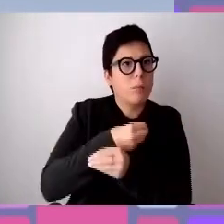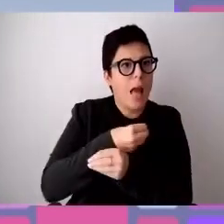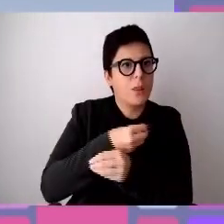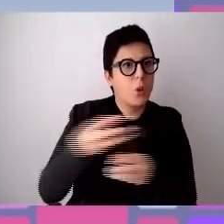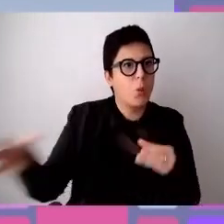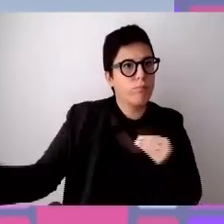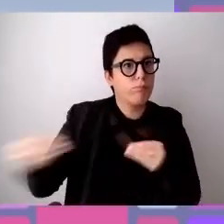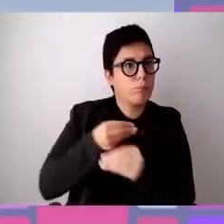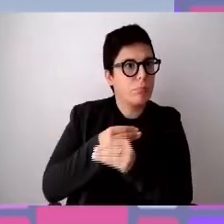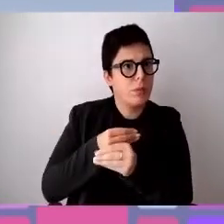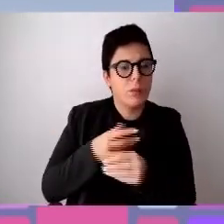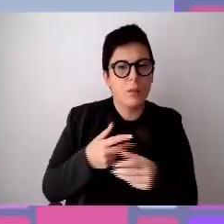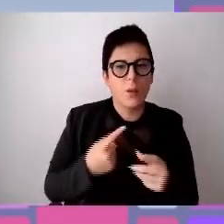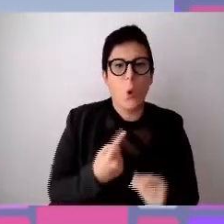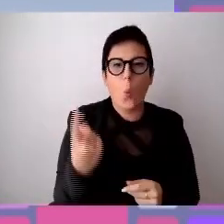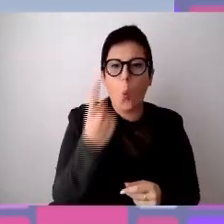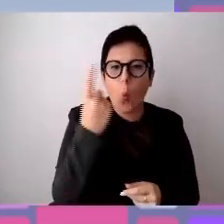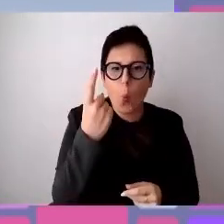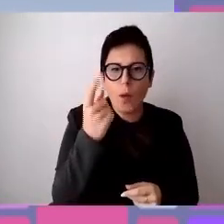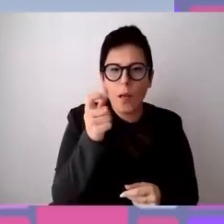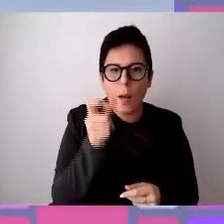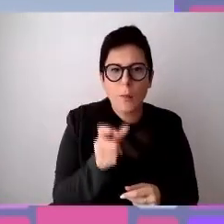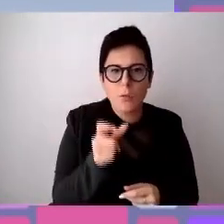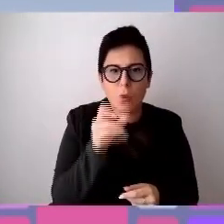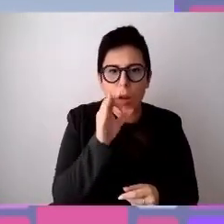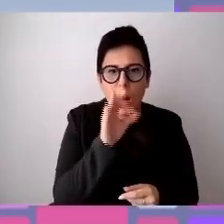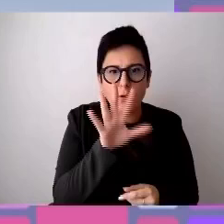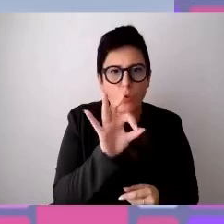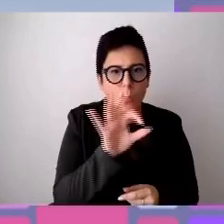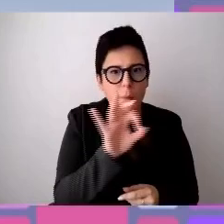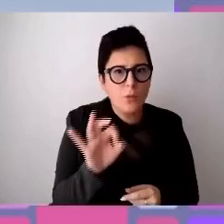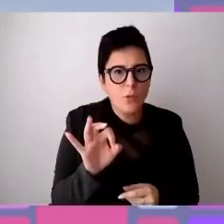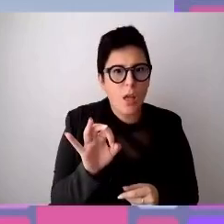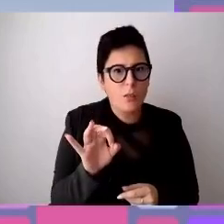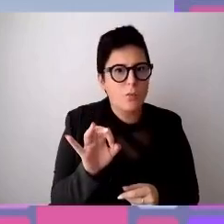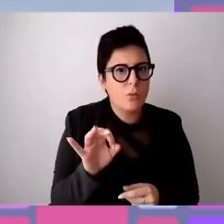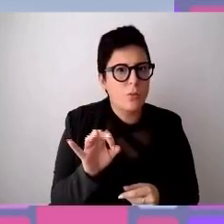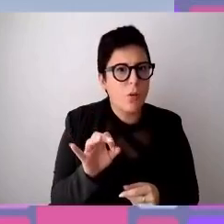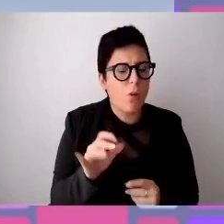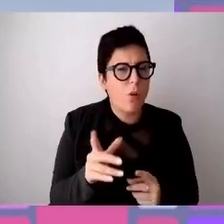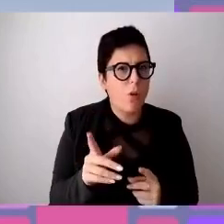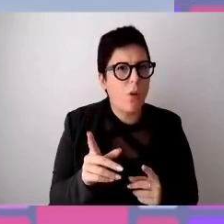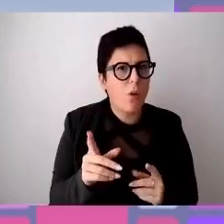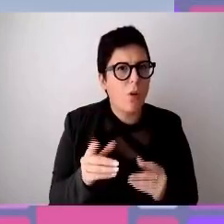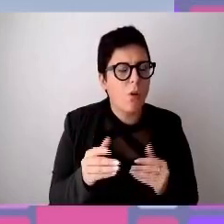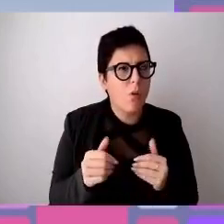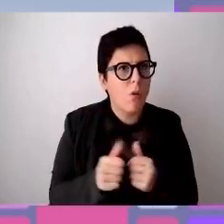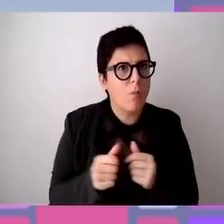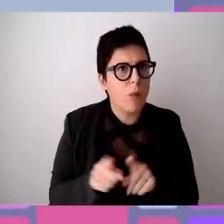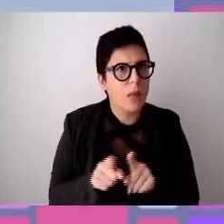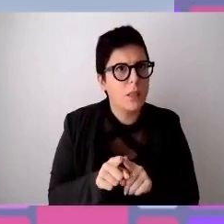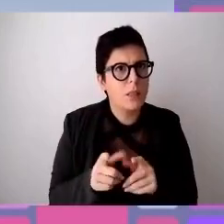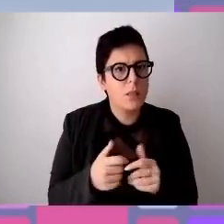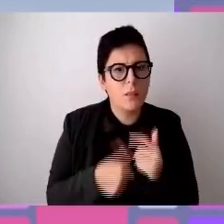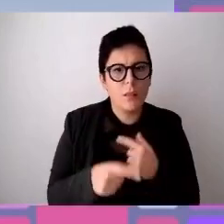l'unica persona compatibile al 50% era il padre quando venne da me a fare colloquio mi disse Clemente io in quel momento